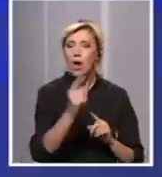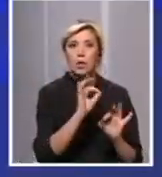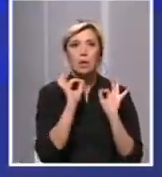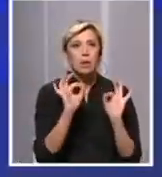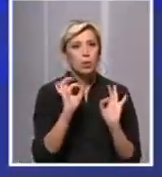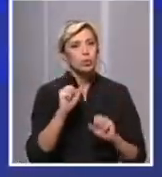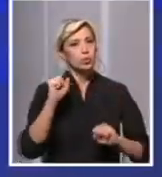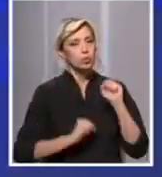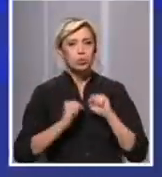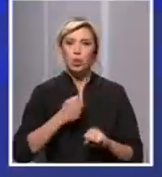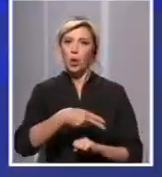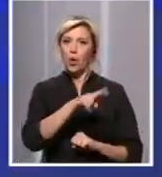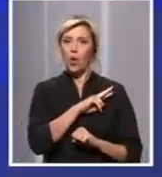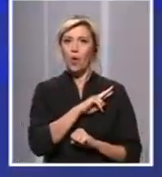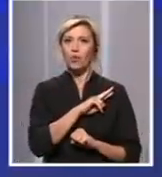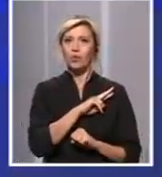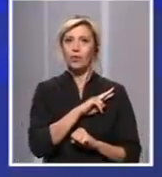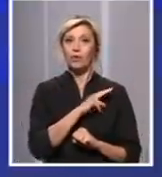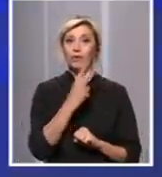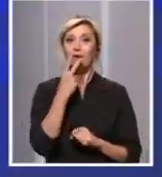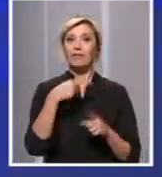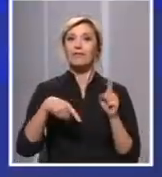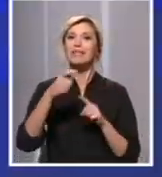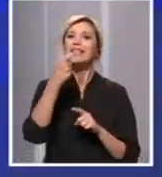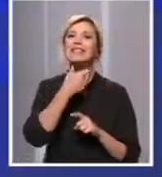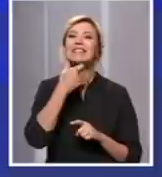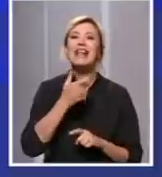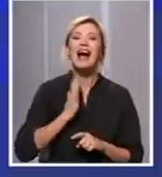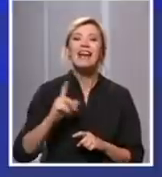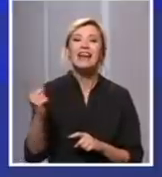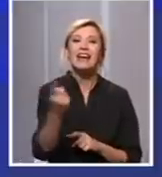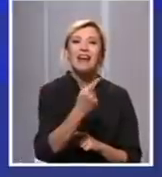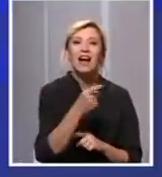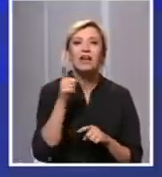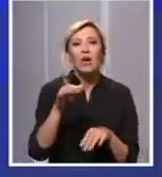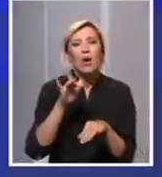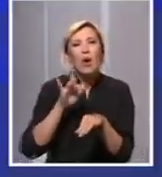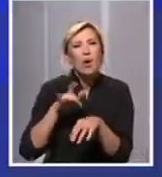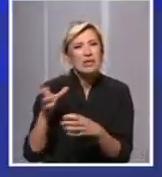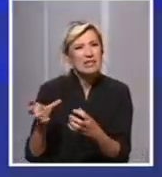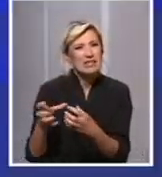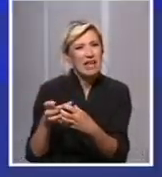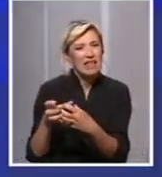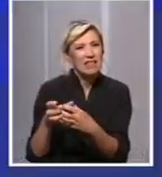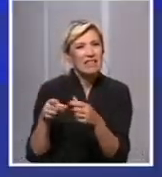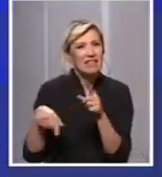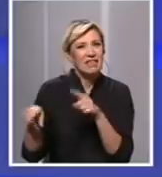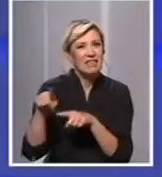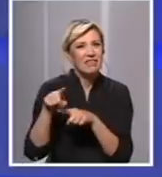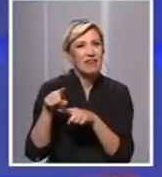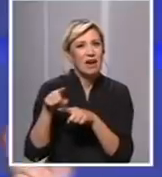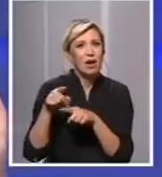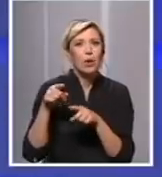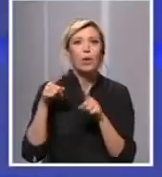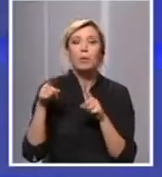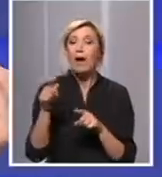savesno. Najbolji primeri su nam naše najstariji sugrađani. Oni su najosjetljiviji kada su pitanju komplikacije. Savesni